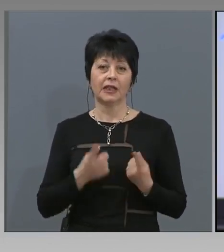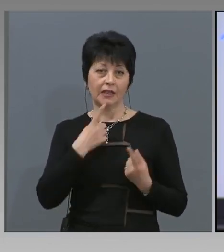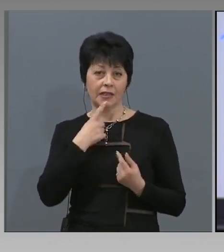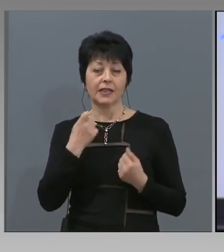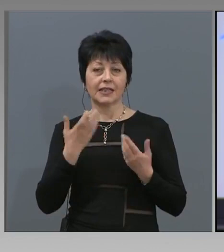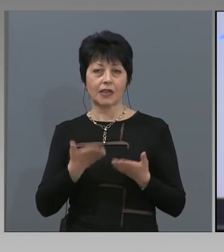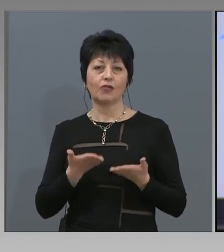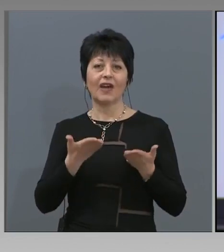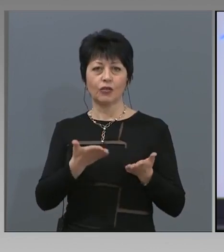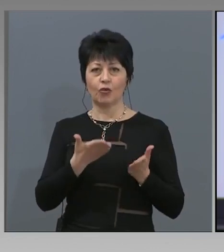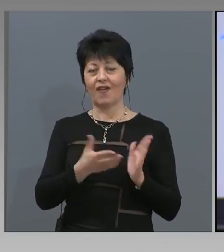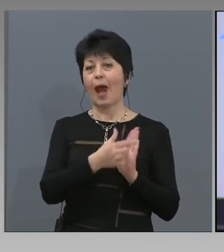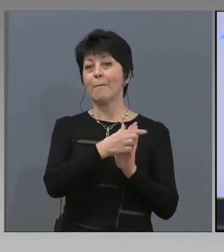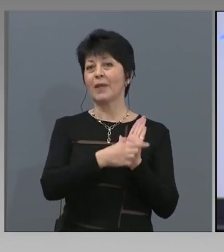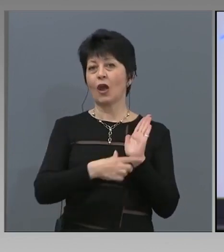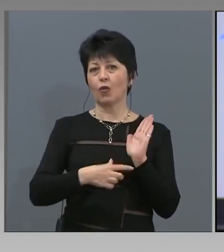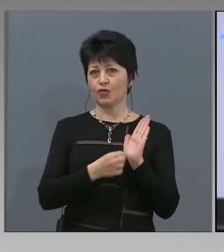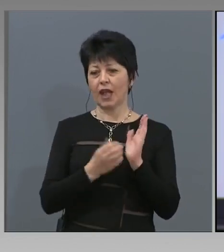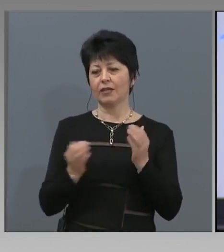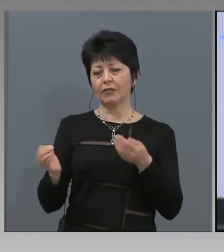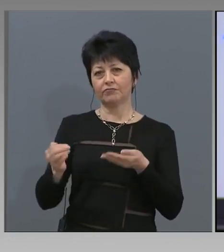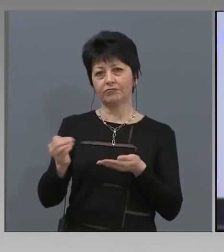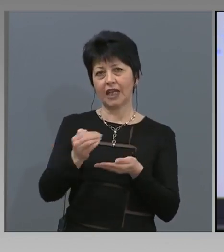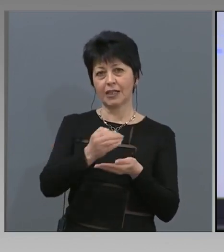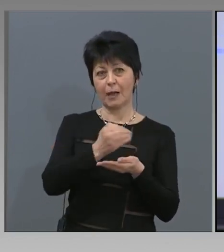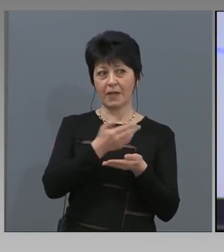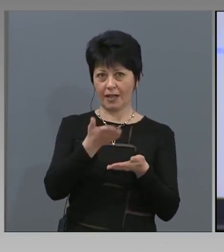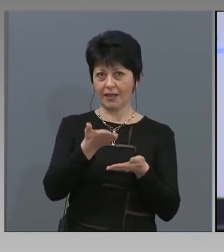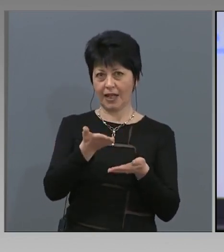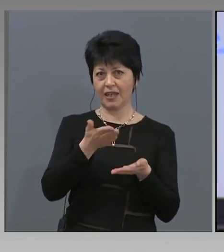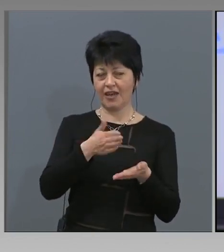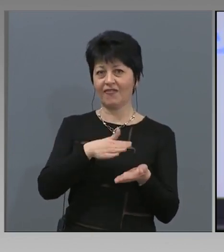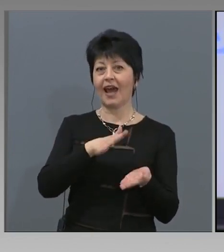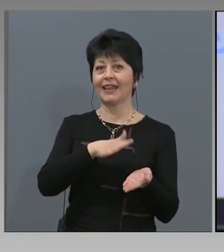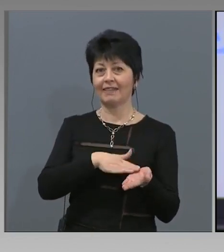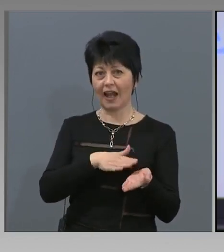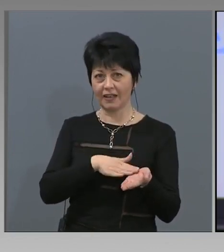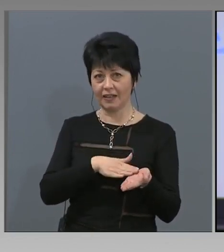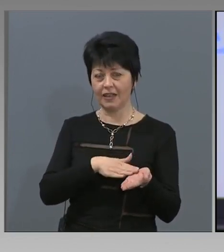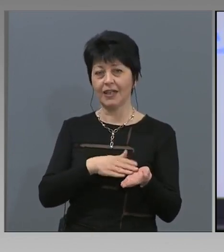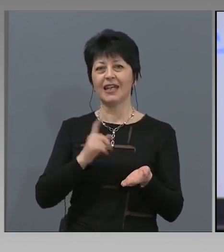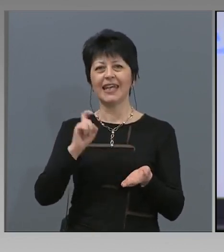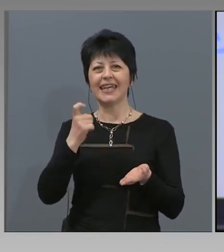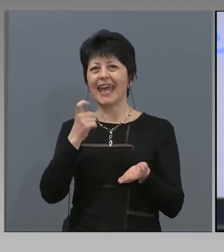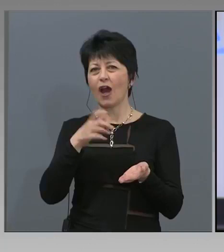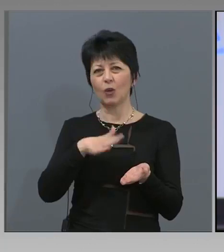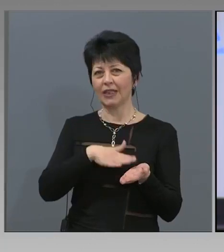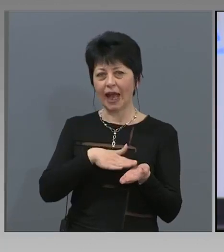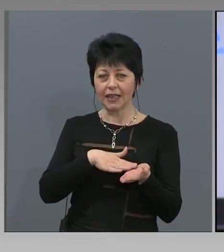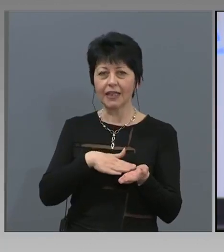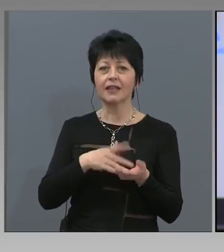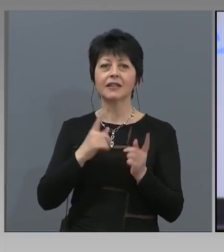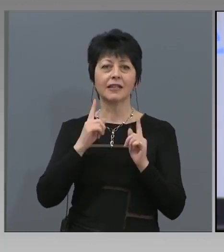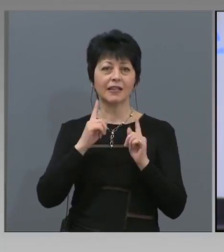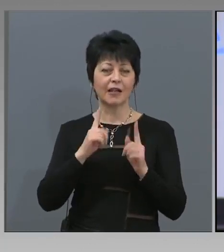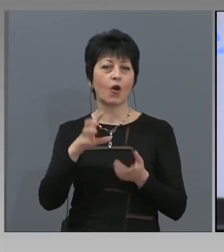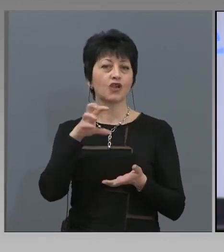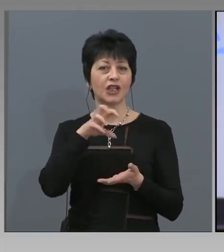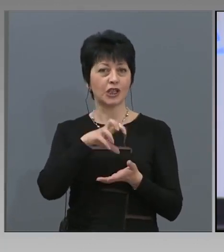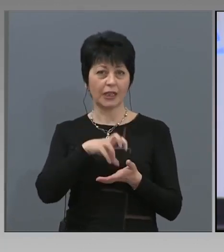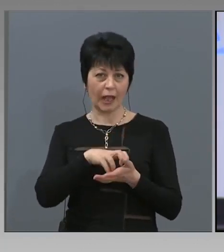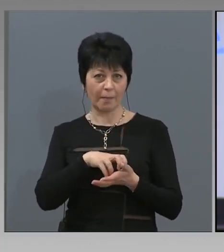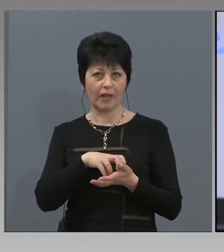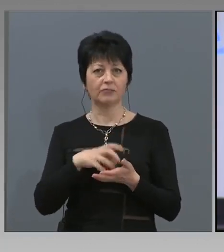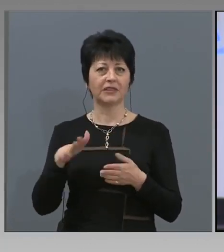Затова приложението събира такива данни, включително и геоданни, за да може националния оперативен щаб на база